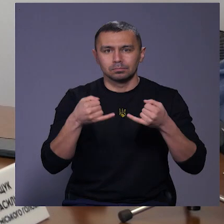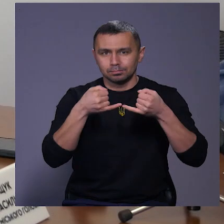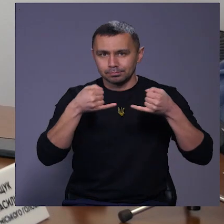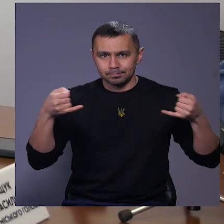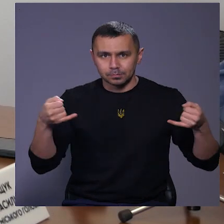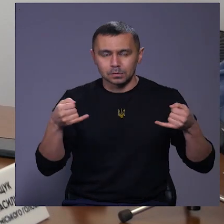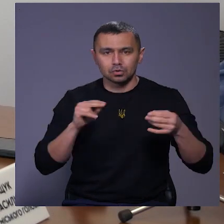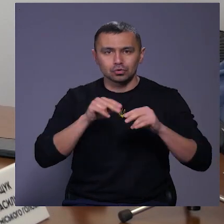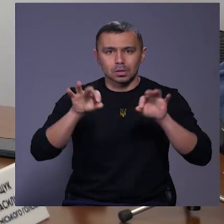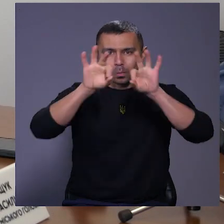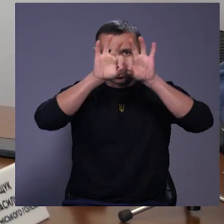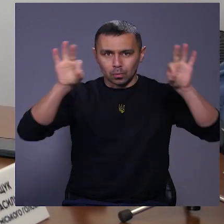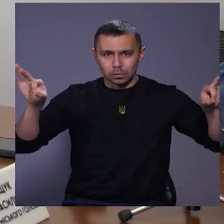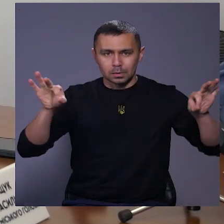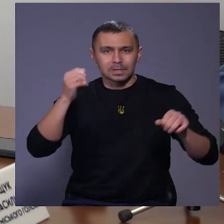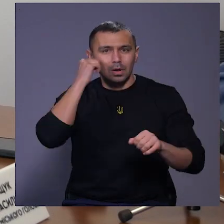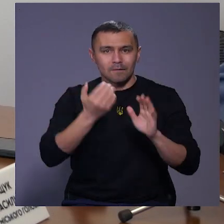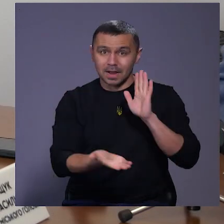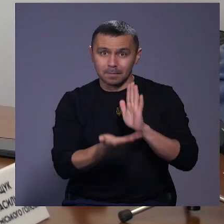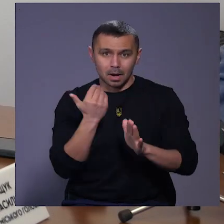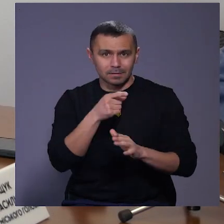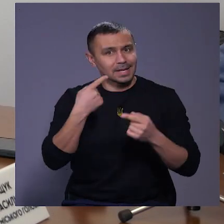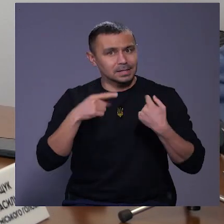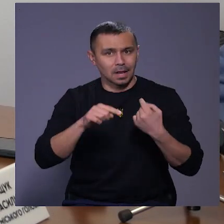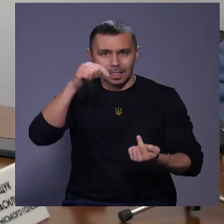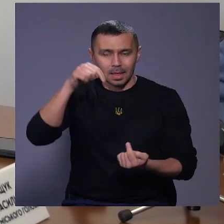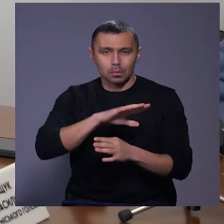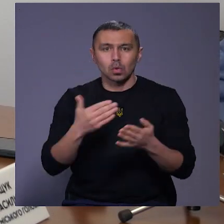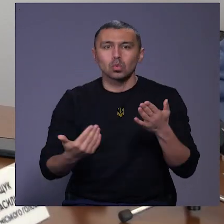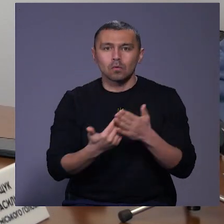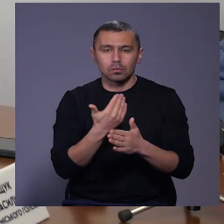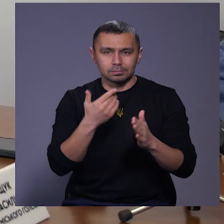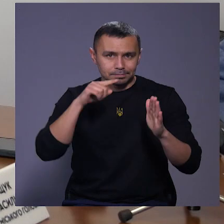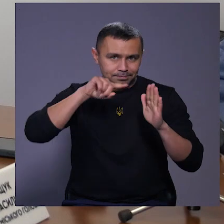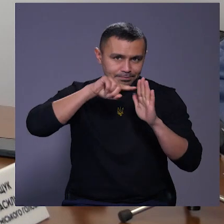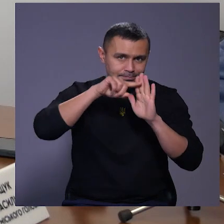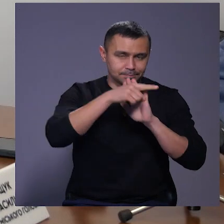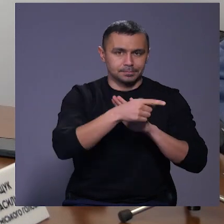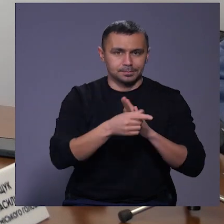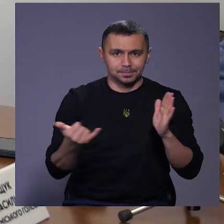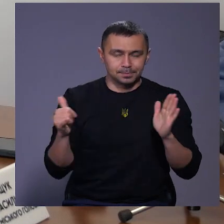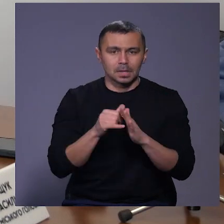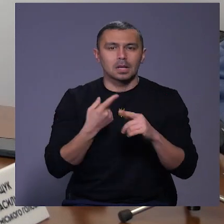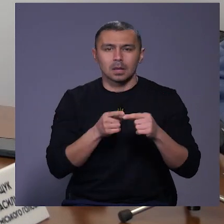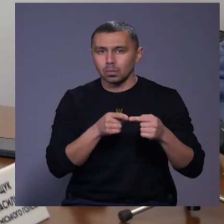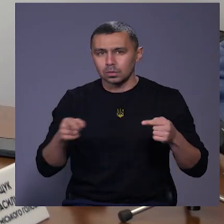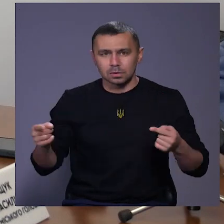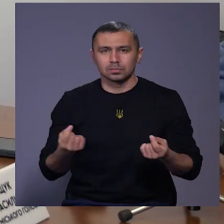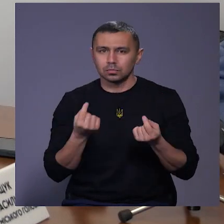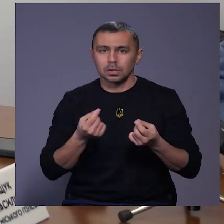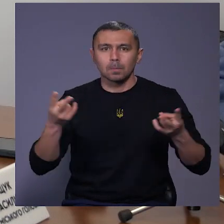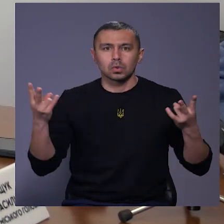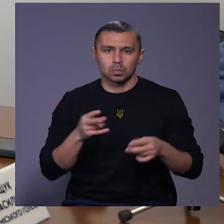поручні ту стару виймати, бо вона інша не підходить, нову засовувати. Тобто це процес, який трохи